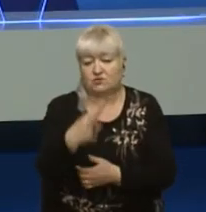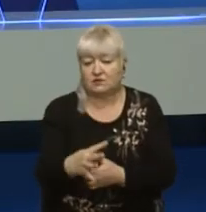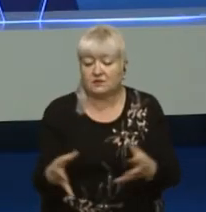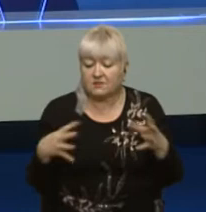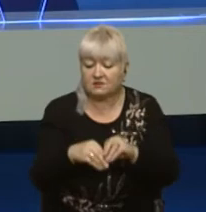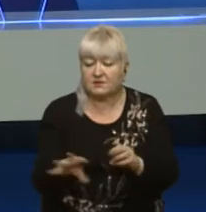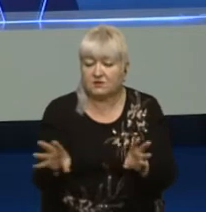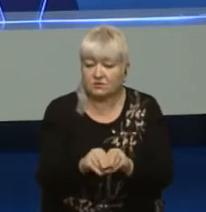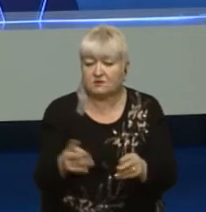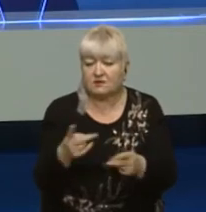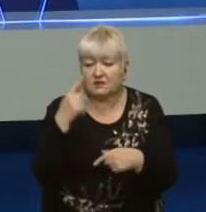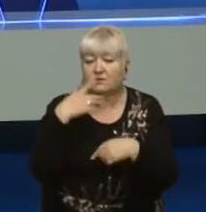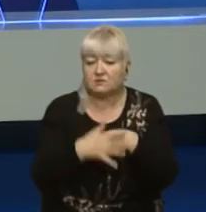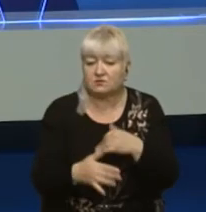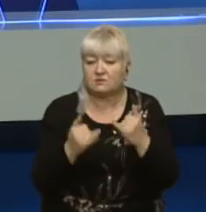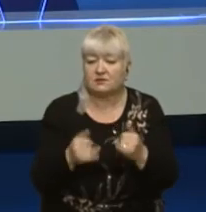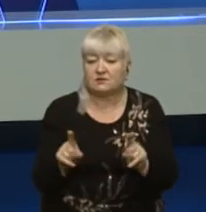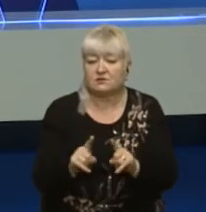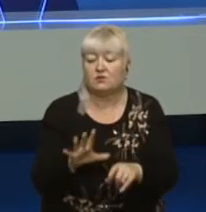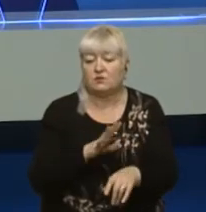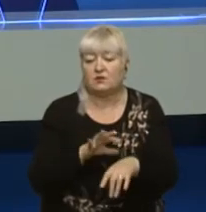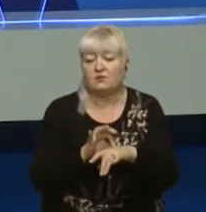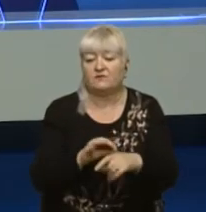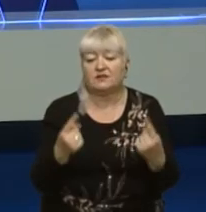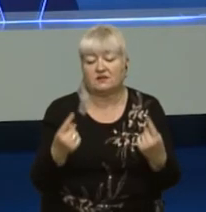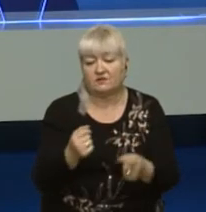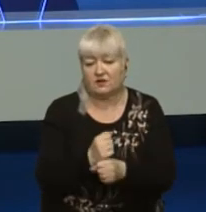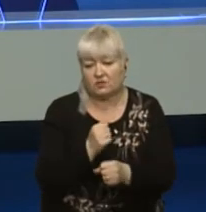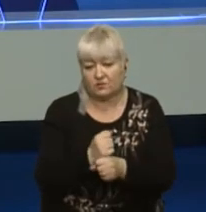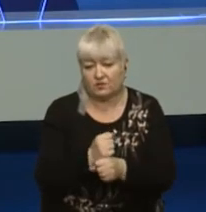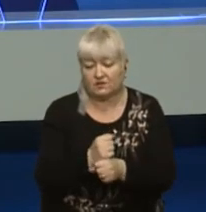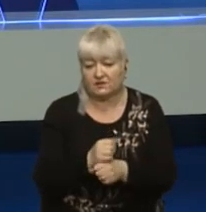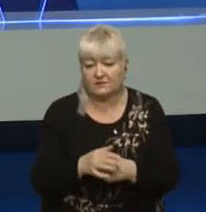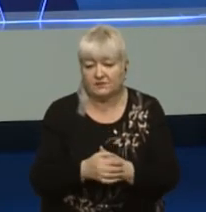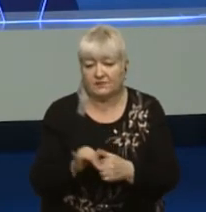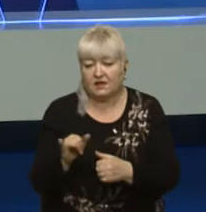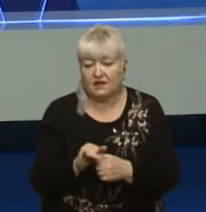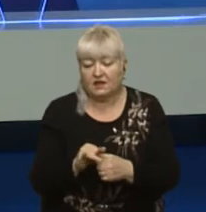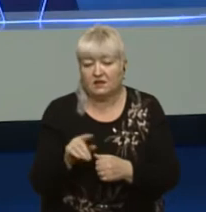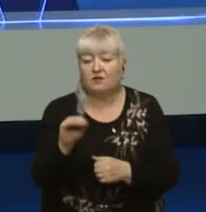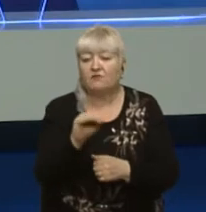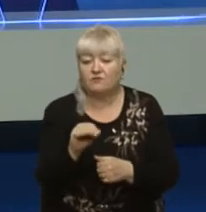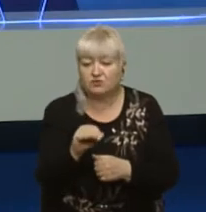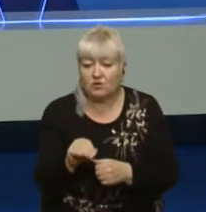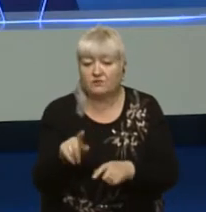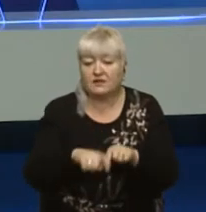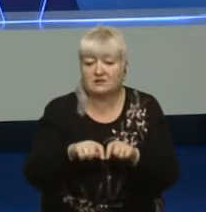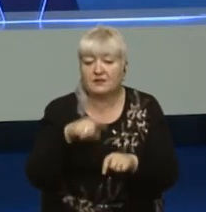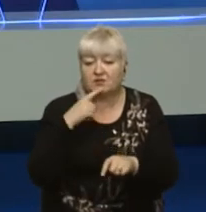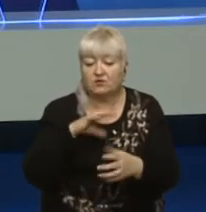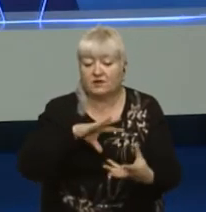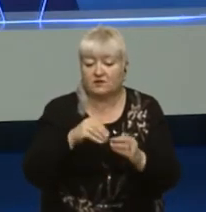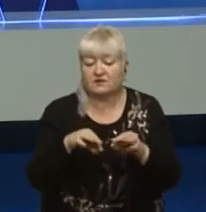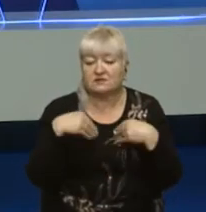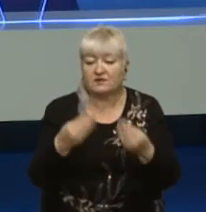Це теж треба зрозуміти, що для цього була проведена велика робота. І саме тоді, ще в жовтні, експерти казали, що висновок дадуть